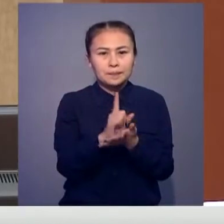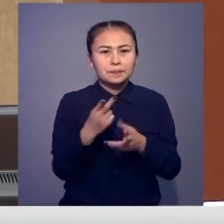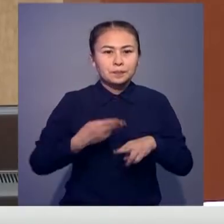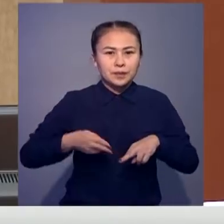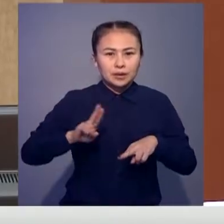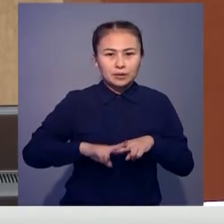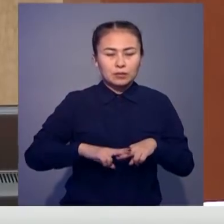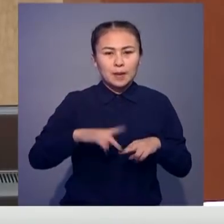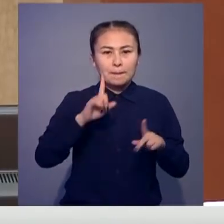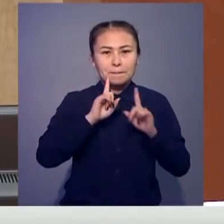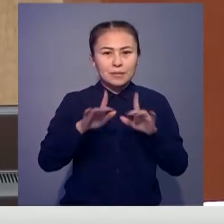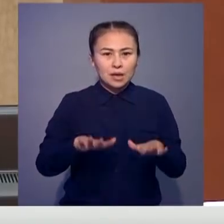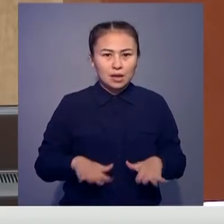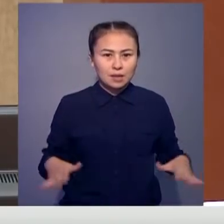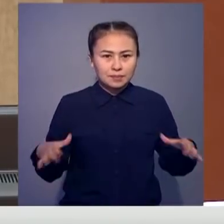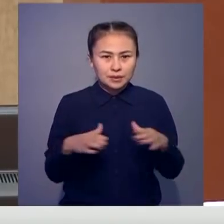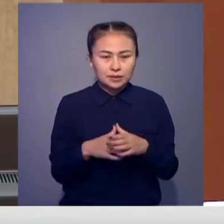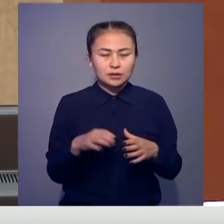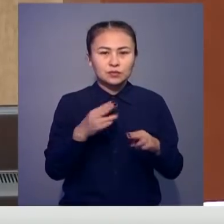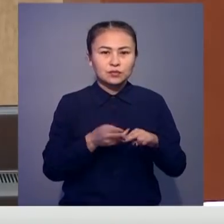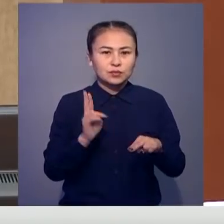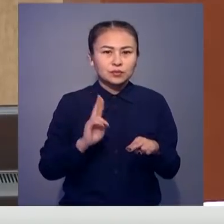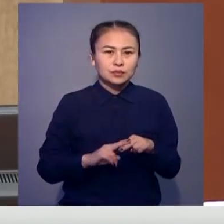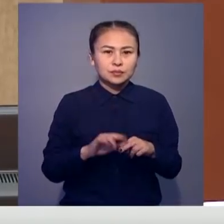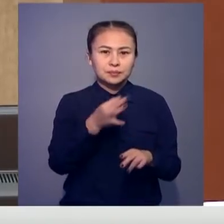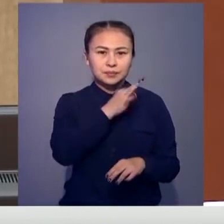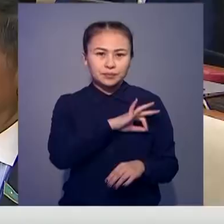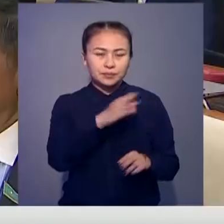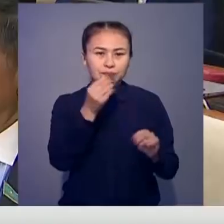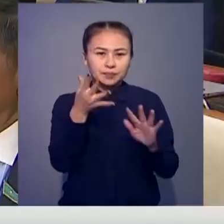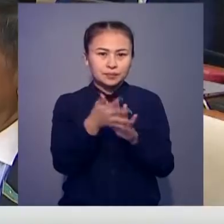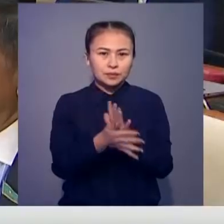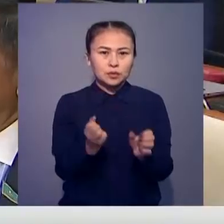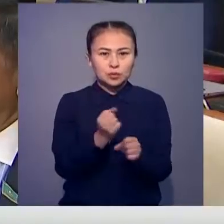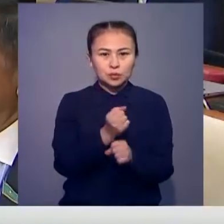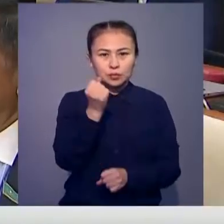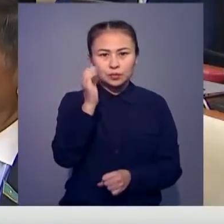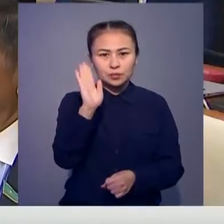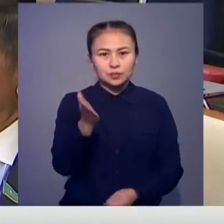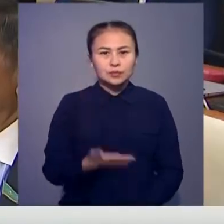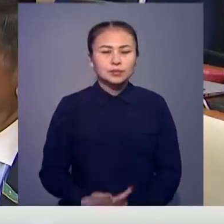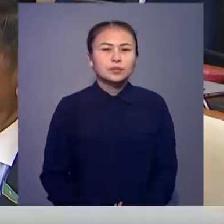үшін парламент бюджетін тиімді жұмсалығын қатан бақылайтын болады.